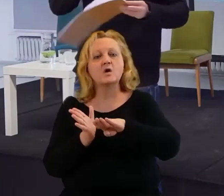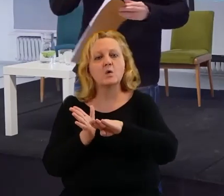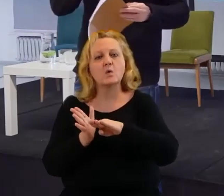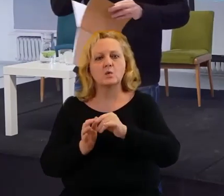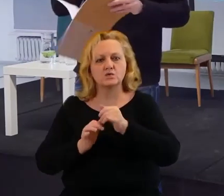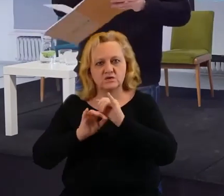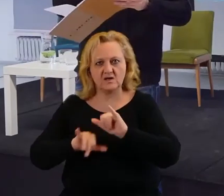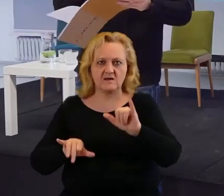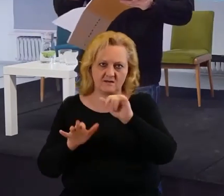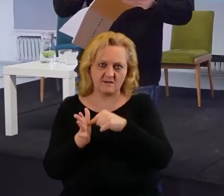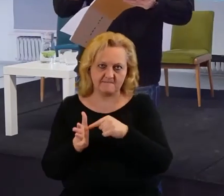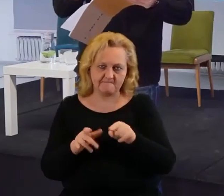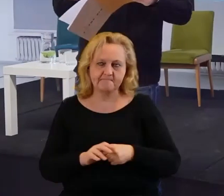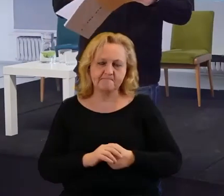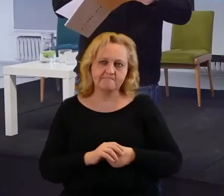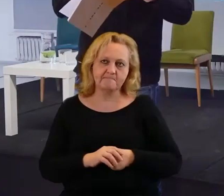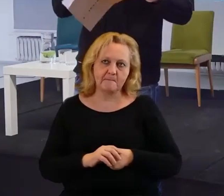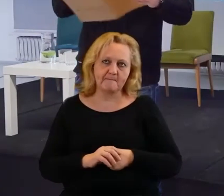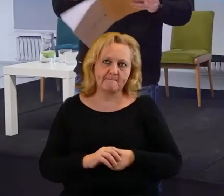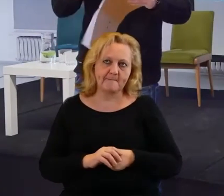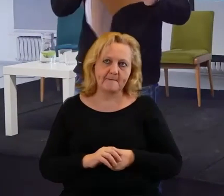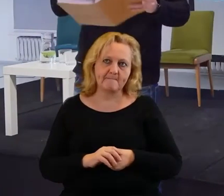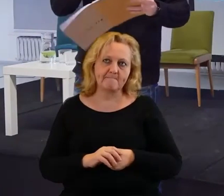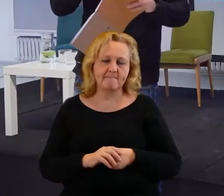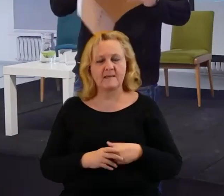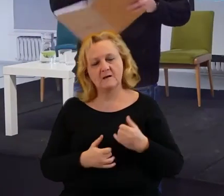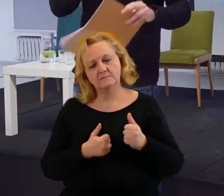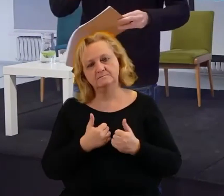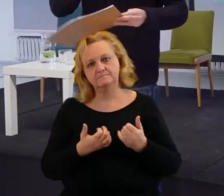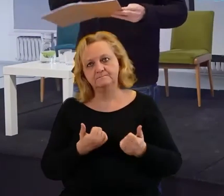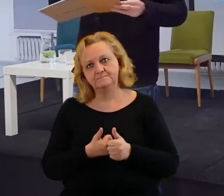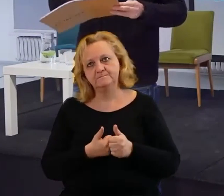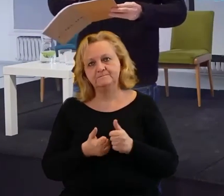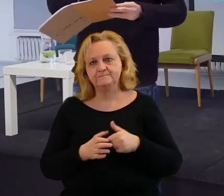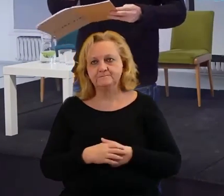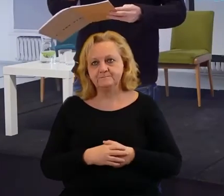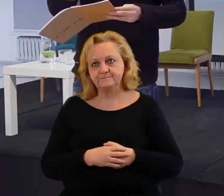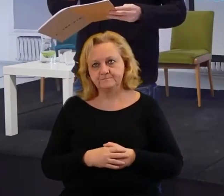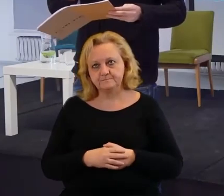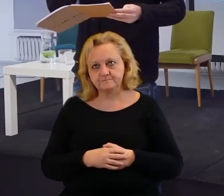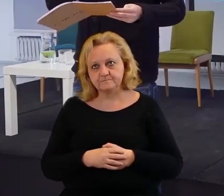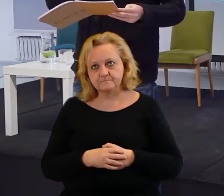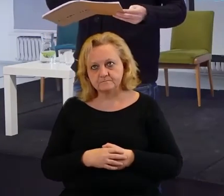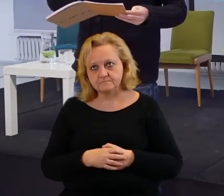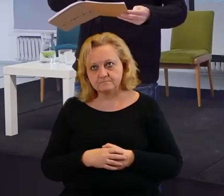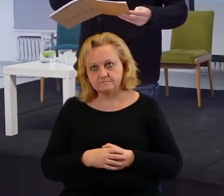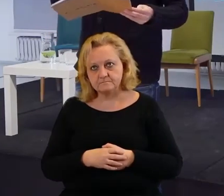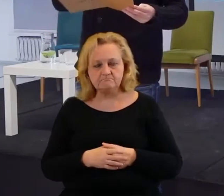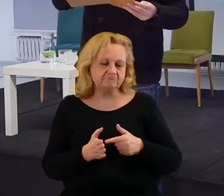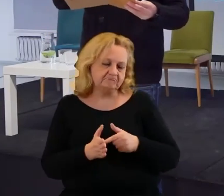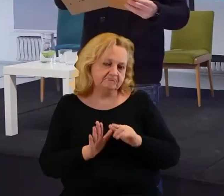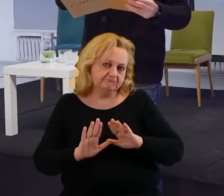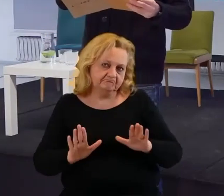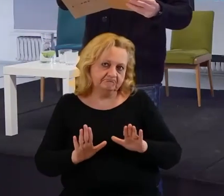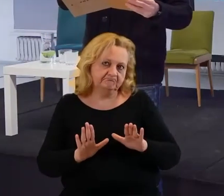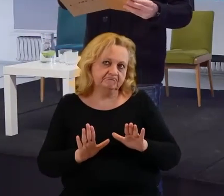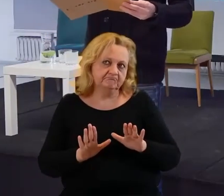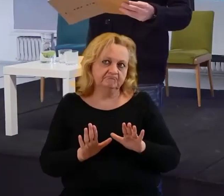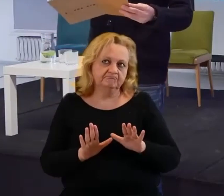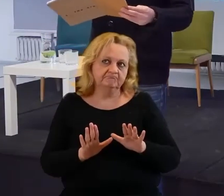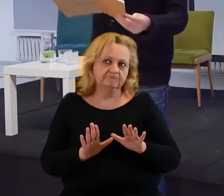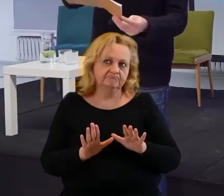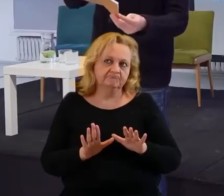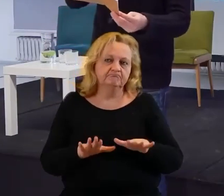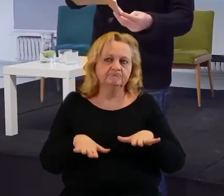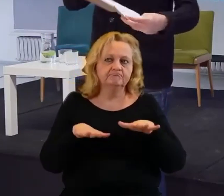jeżeli chodzi o takie wykluczenie menstruacyjne. Chyba tyle. Mam tu dużo takich dosyć